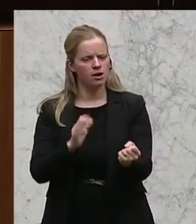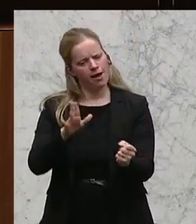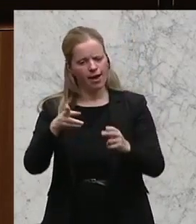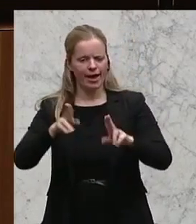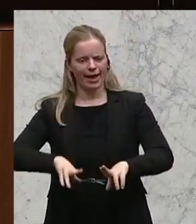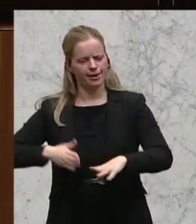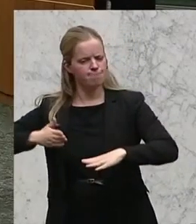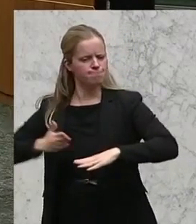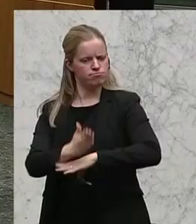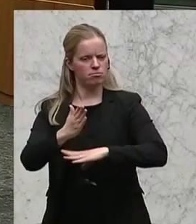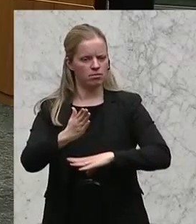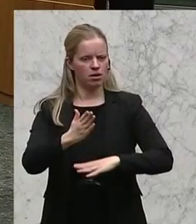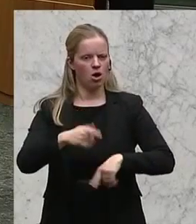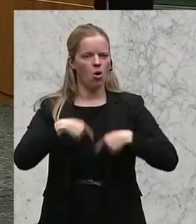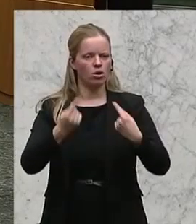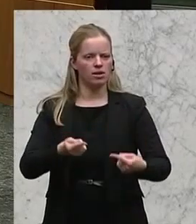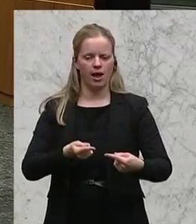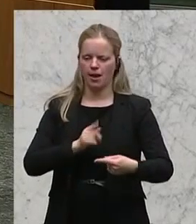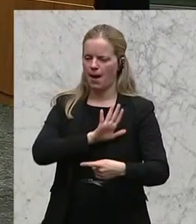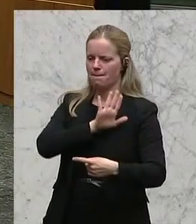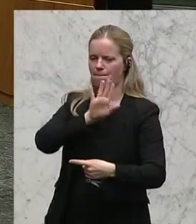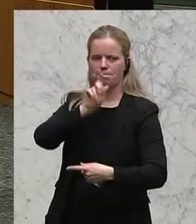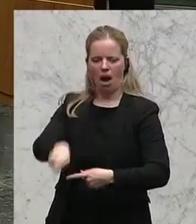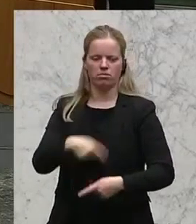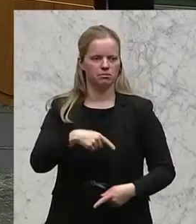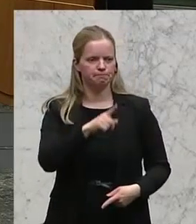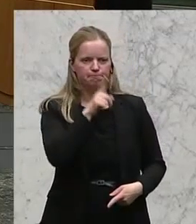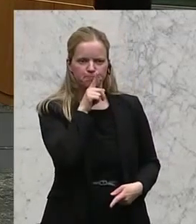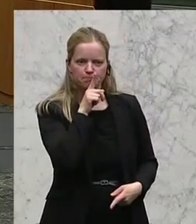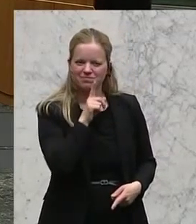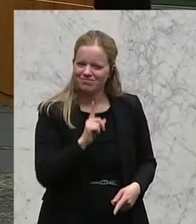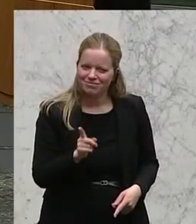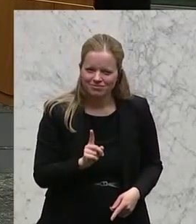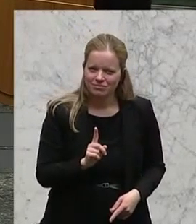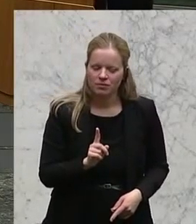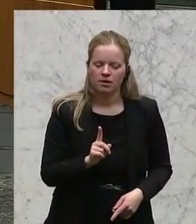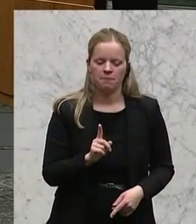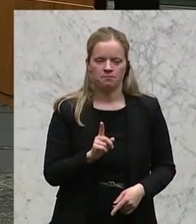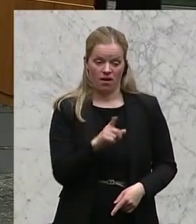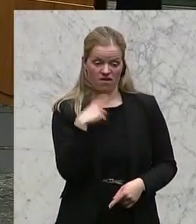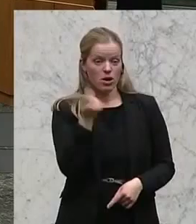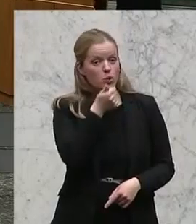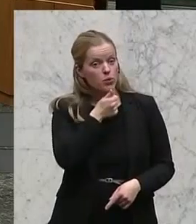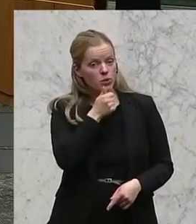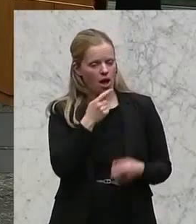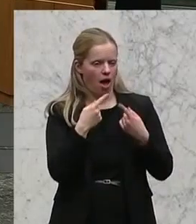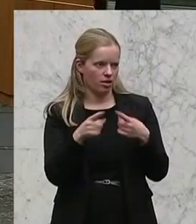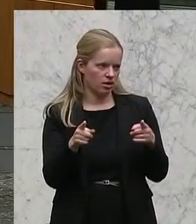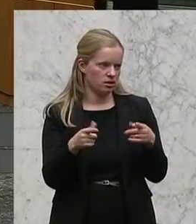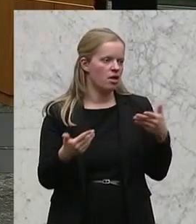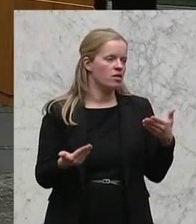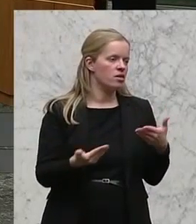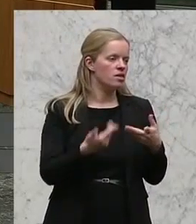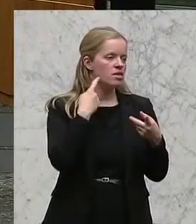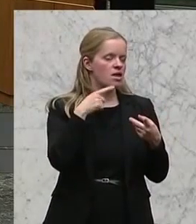werden. Es ist auch so, dass wir Grüne, anders als die Neoliberalen vielleicht,